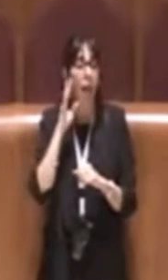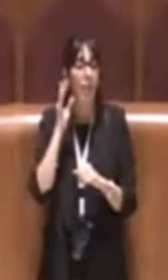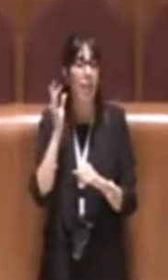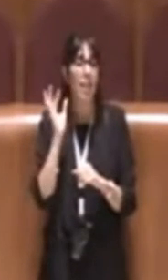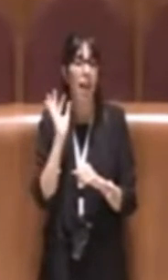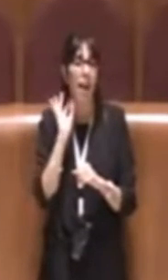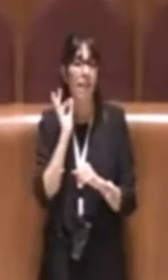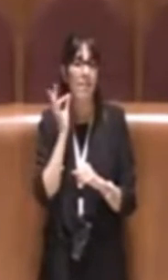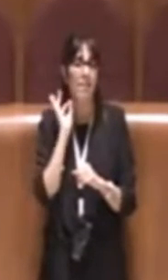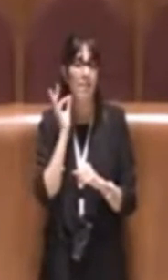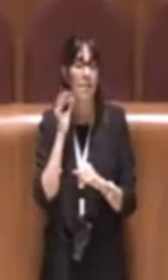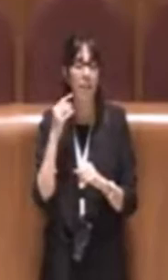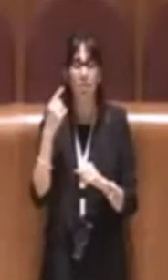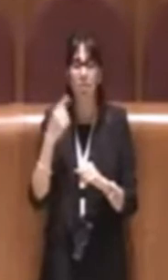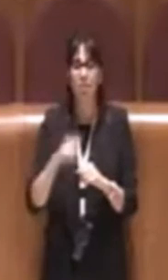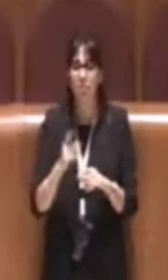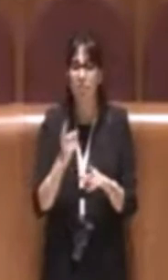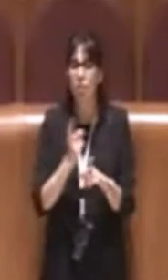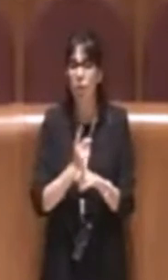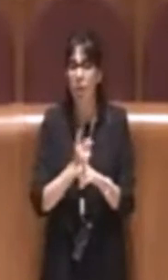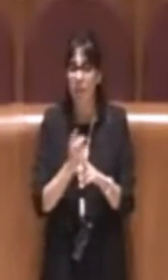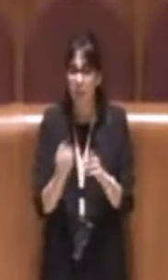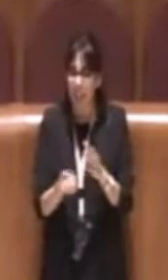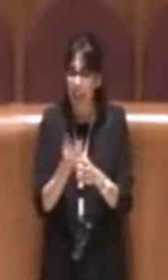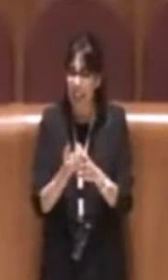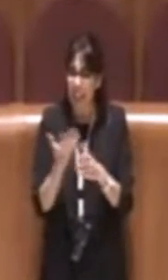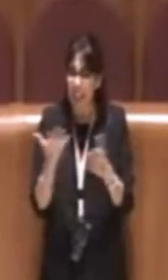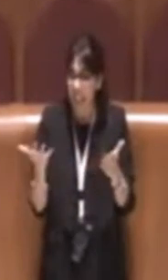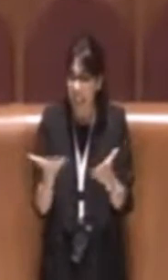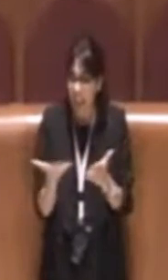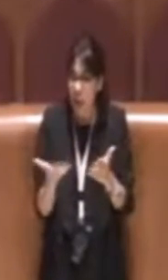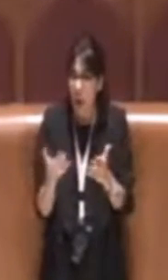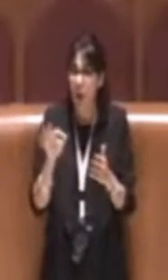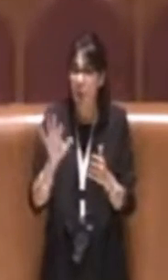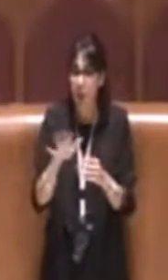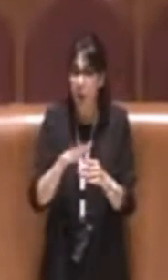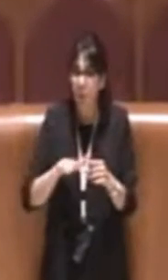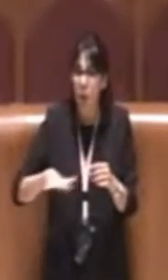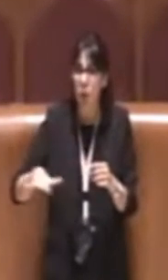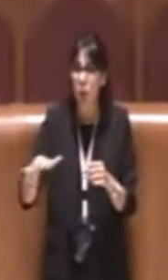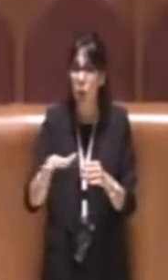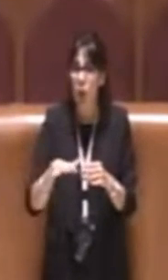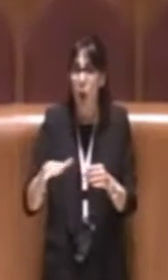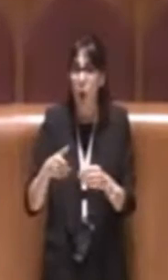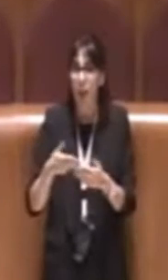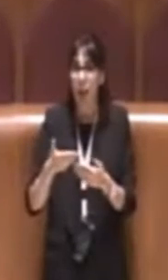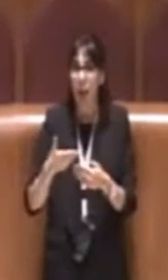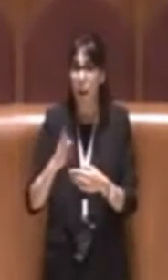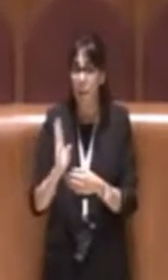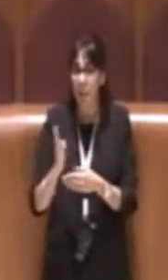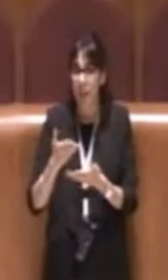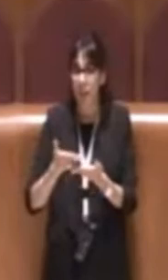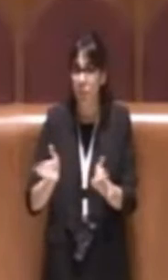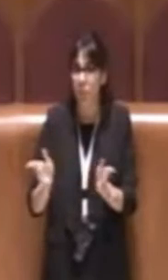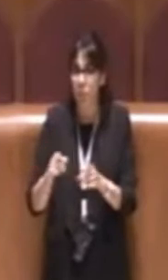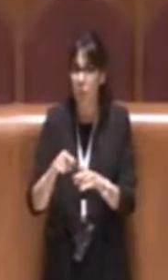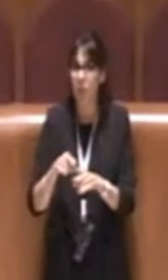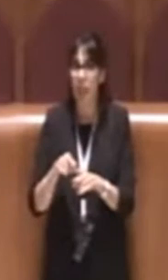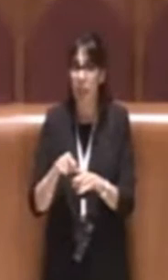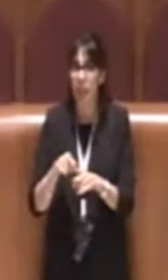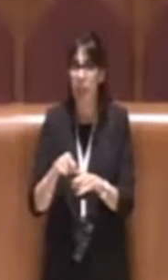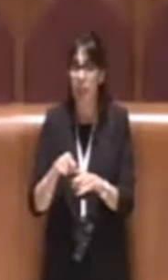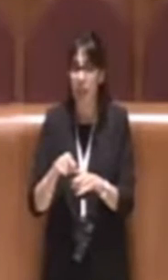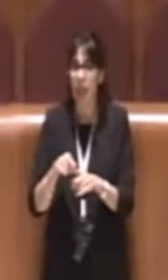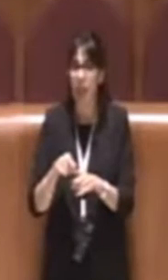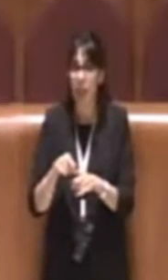quello che doveva essere realizzato all'interno soprattutto del comparto B, che è identificato